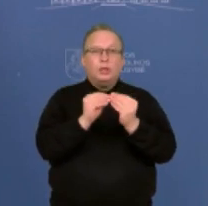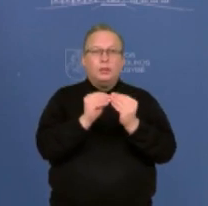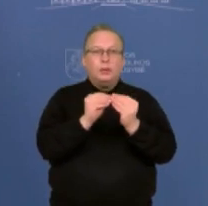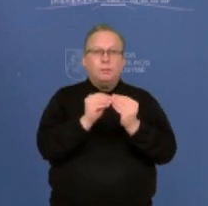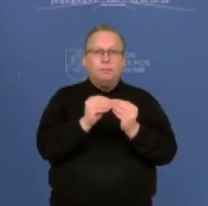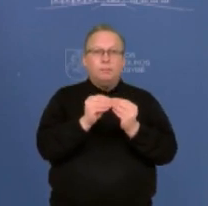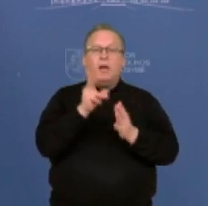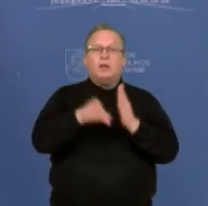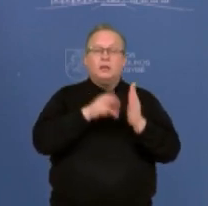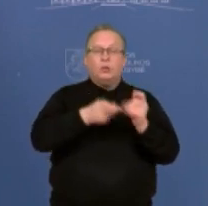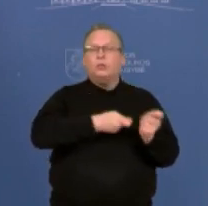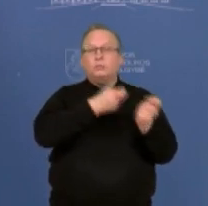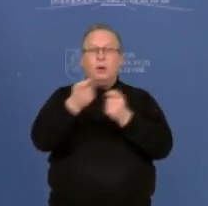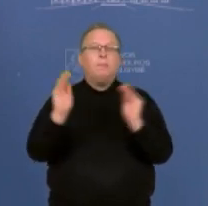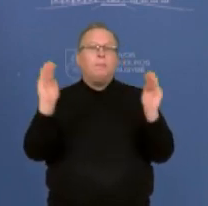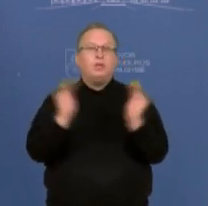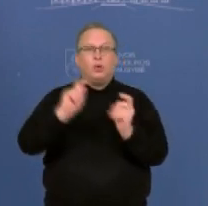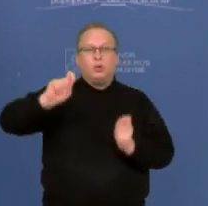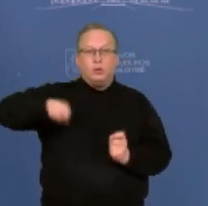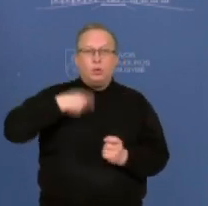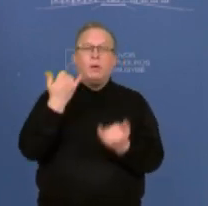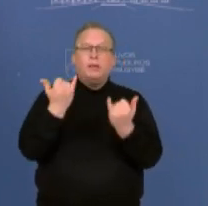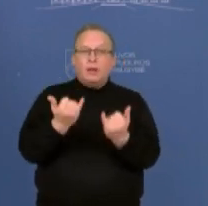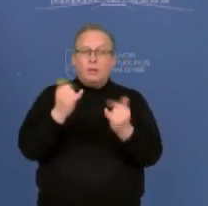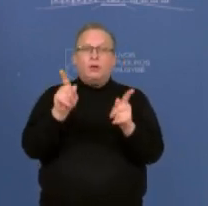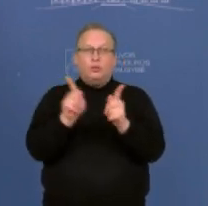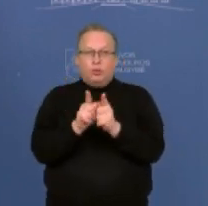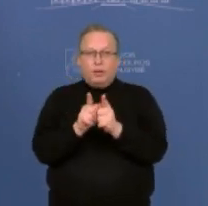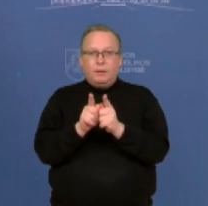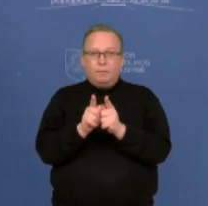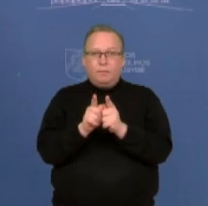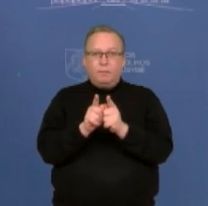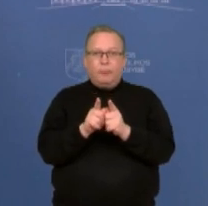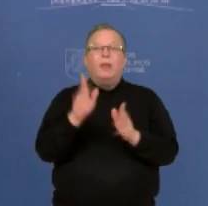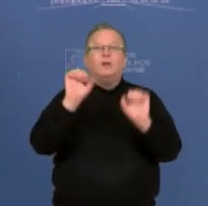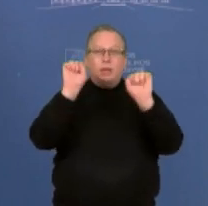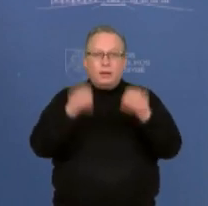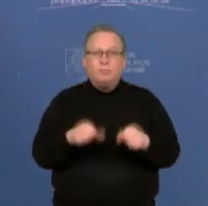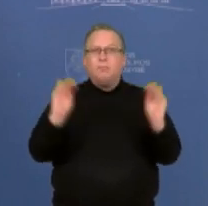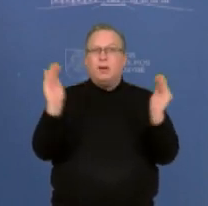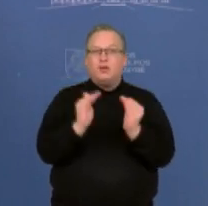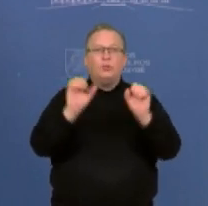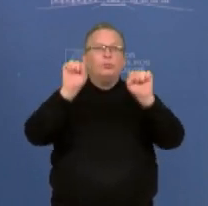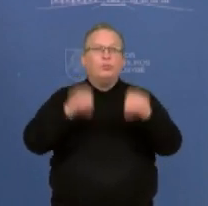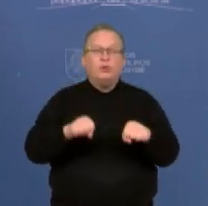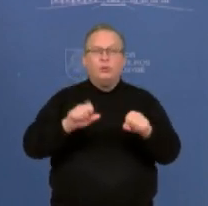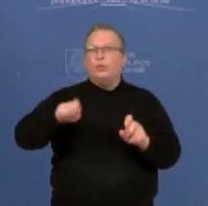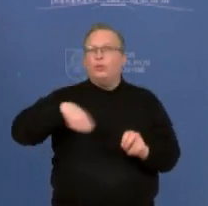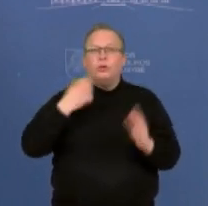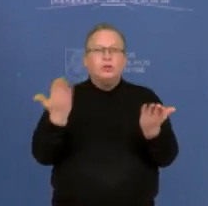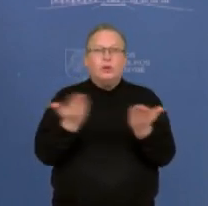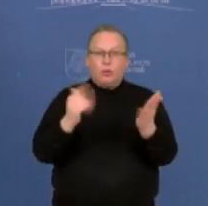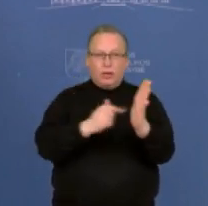mažiausiais galimais nuostoliais. Tai dabar tokia išvada yra. Ar žinomi tie mažiausi galimi nuostoliai? Na, tai